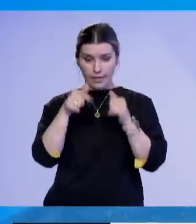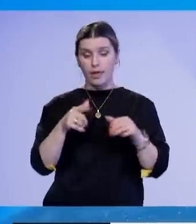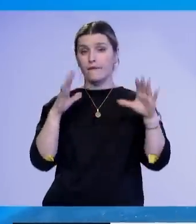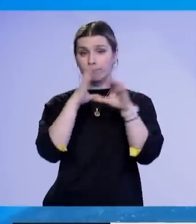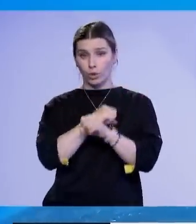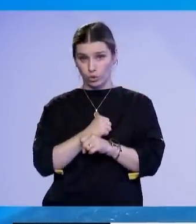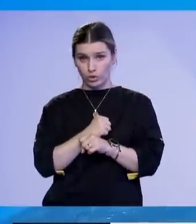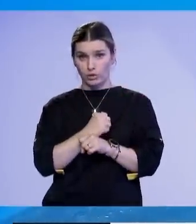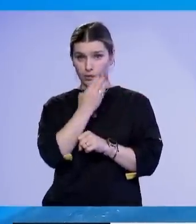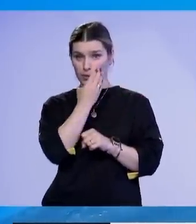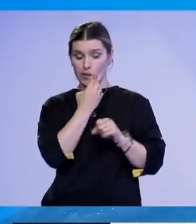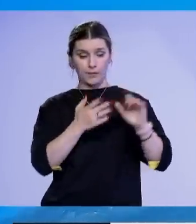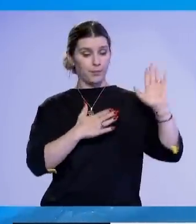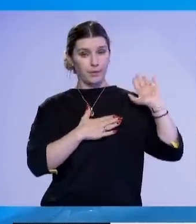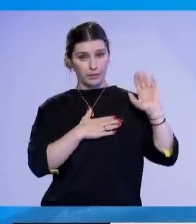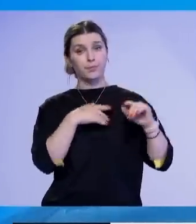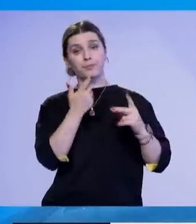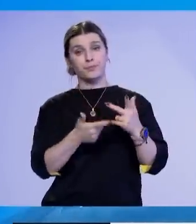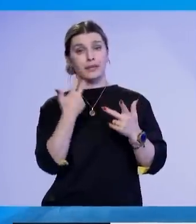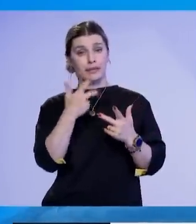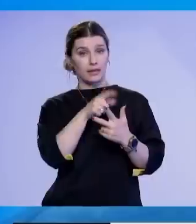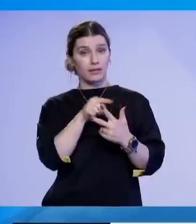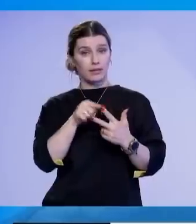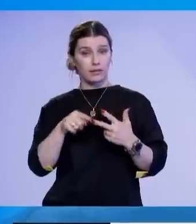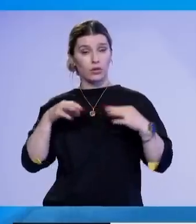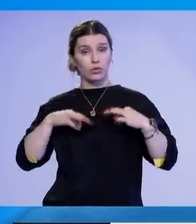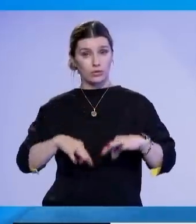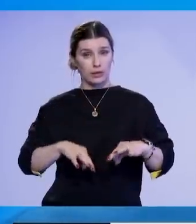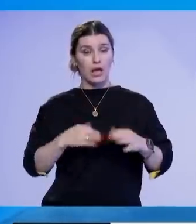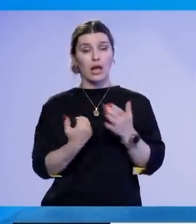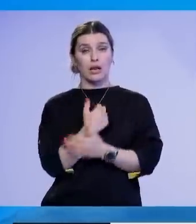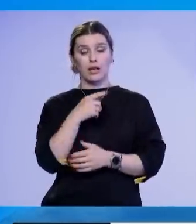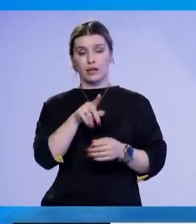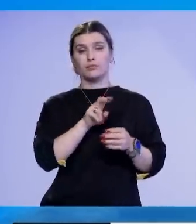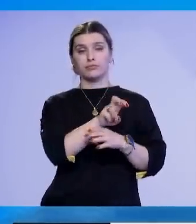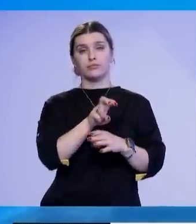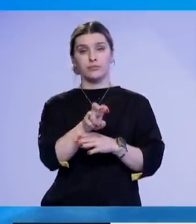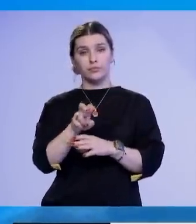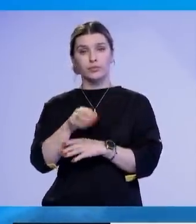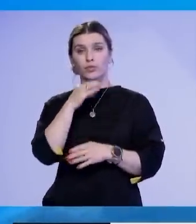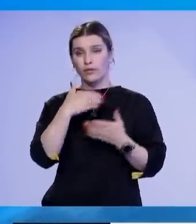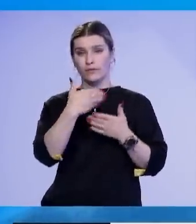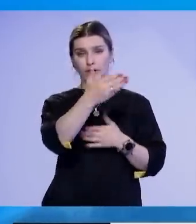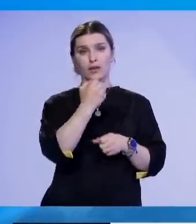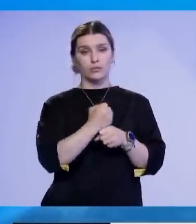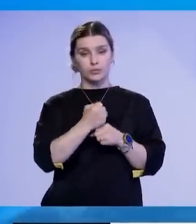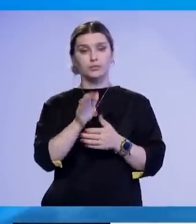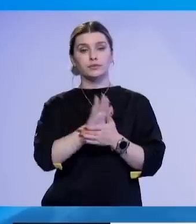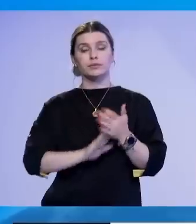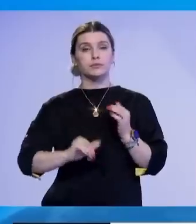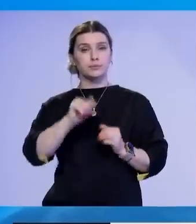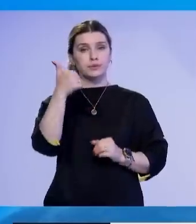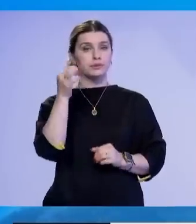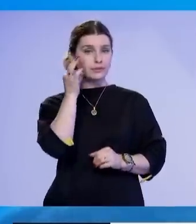kryetarët e zgjellur në zgjedjet e 23 prilit në katër komunat në veri të Kosovës e kam pasur ditën e partë të punës.